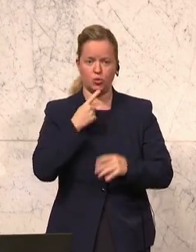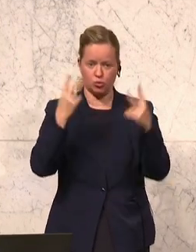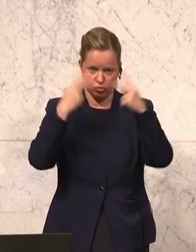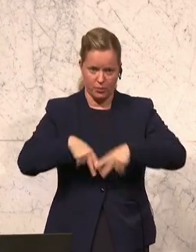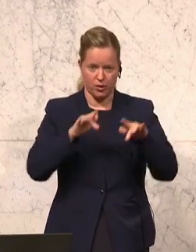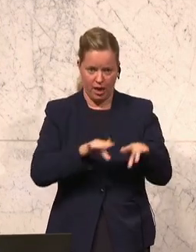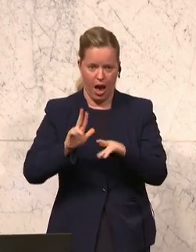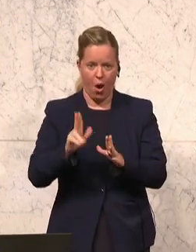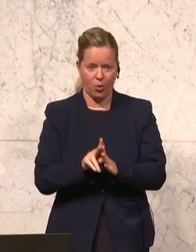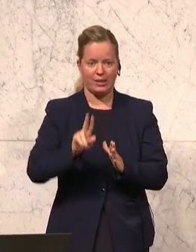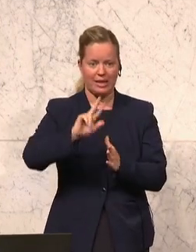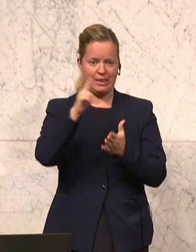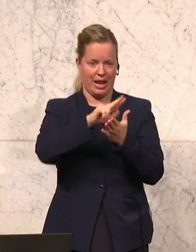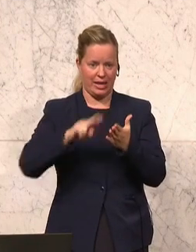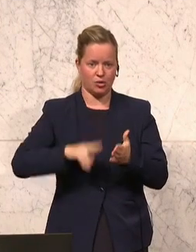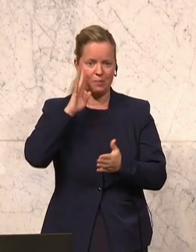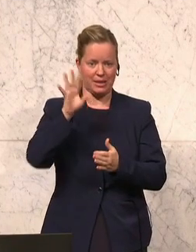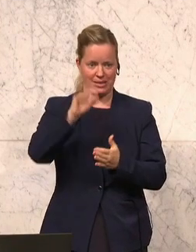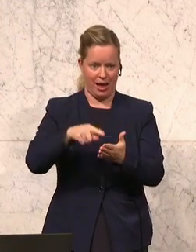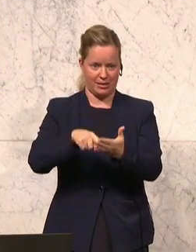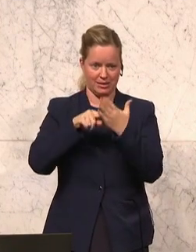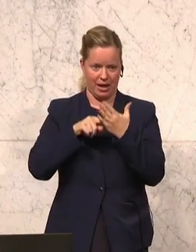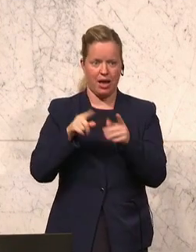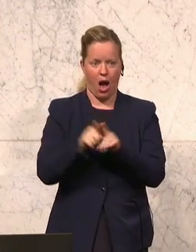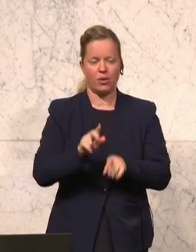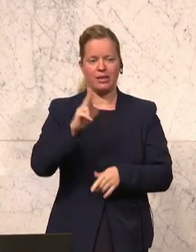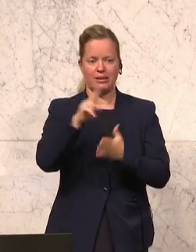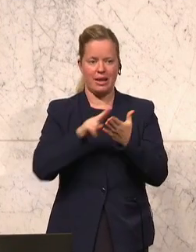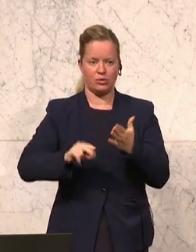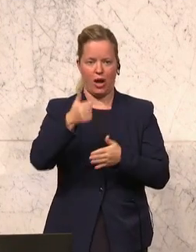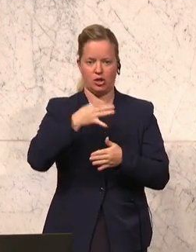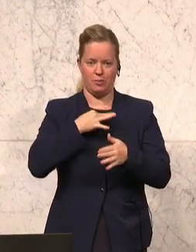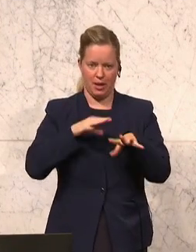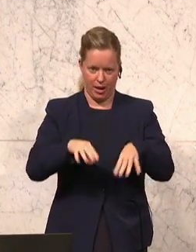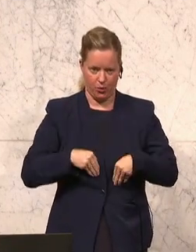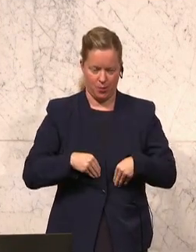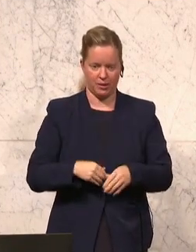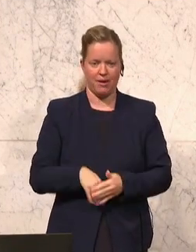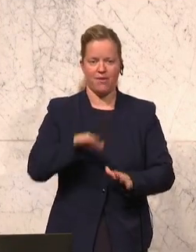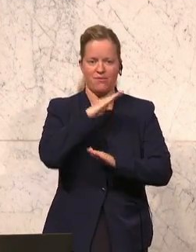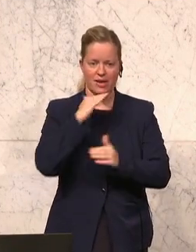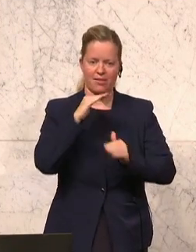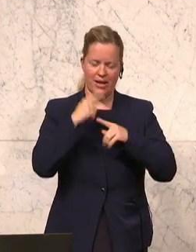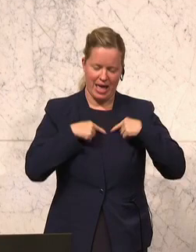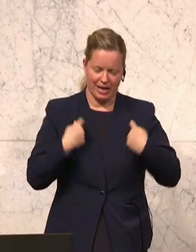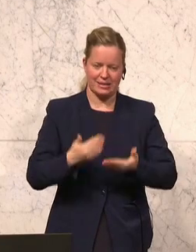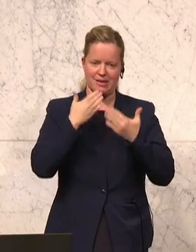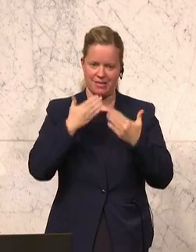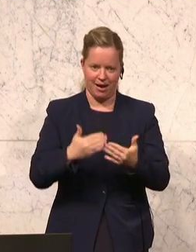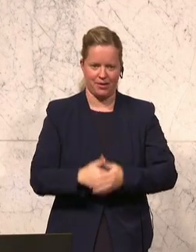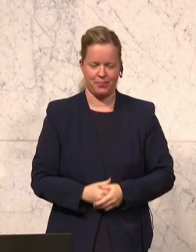gegeben. Auch in dritter Lesung darf ich um ein Zeichen bitten, das auch in dritter Lesung einstimmig angenommen. Vielen, vielen herzlichen Dank.